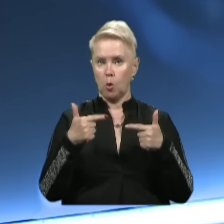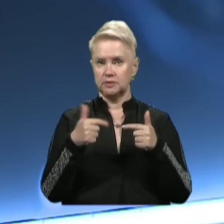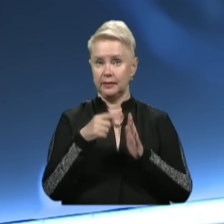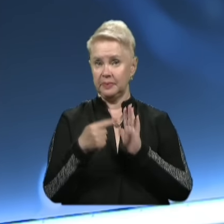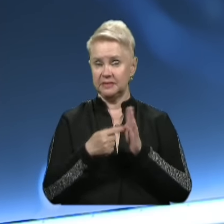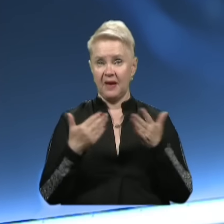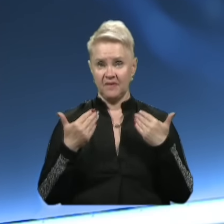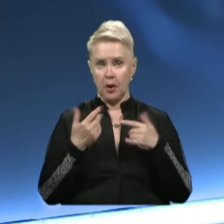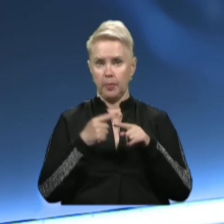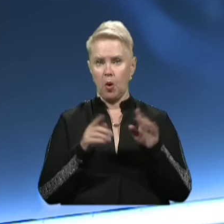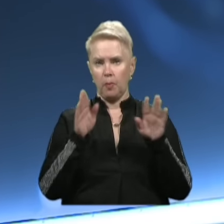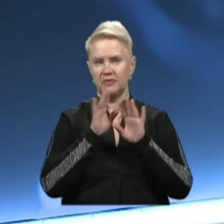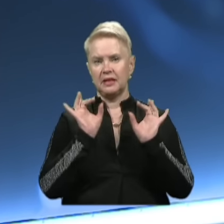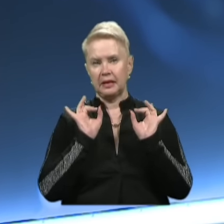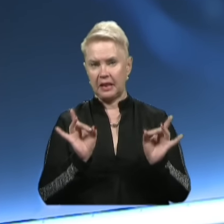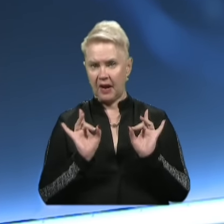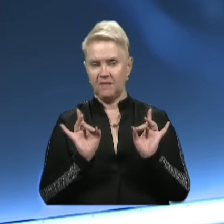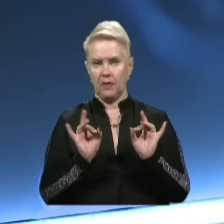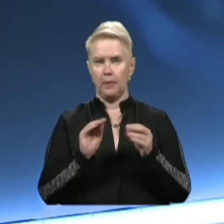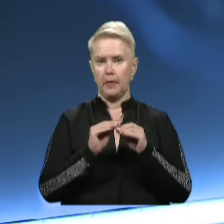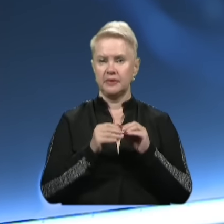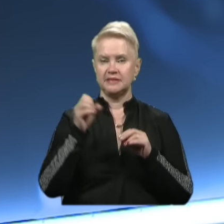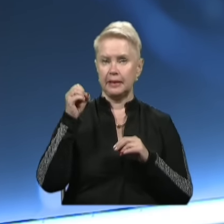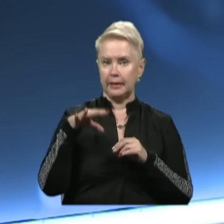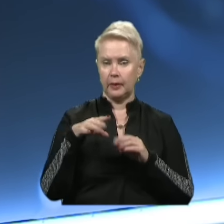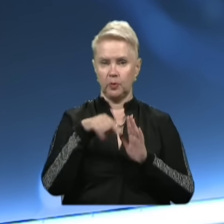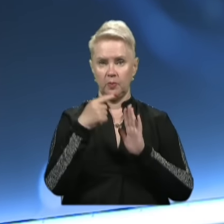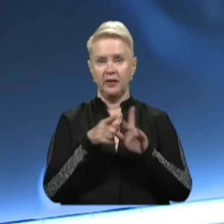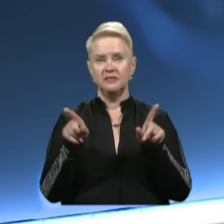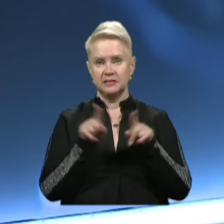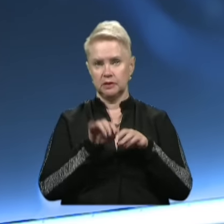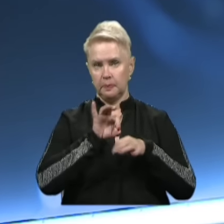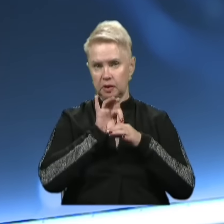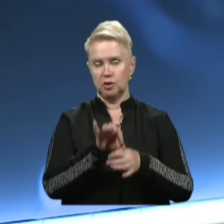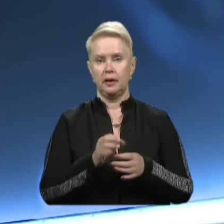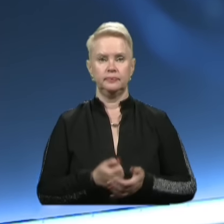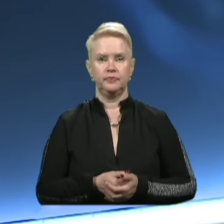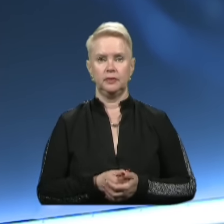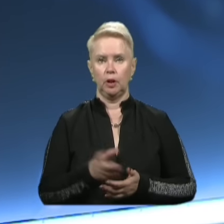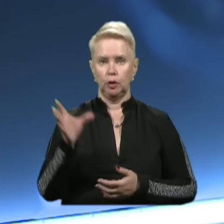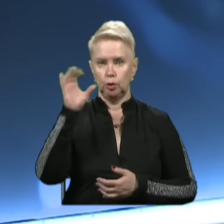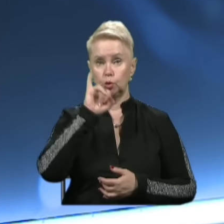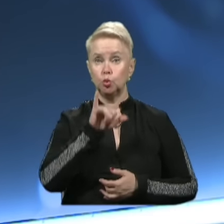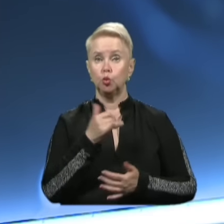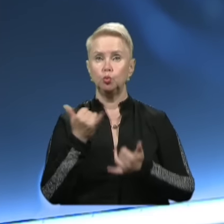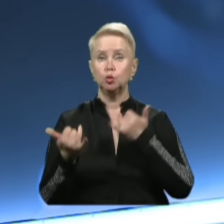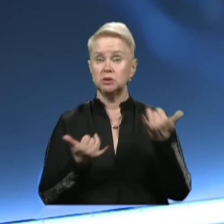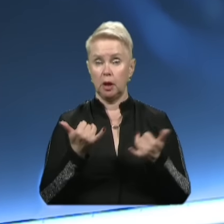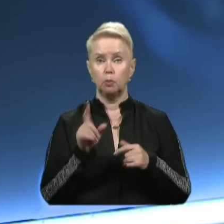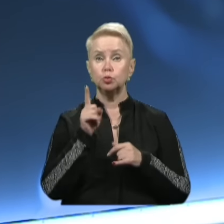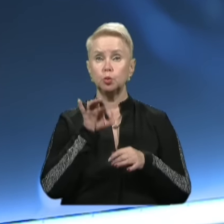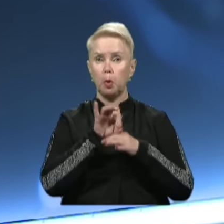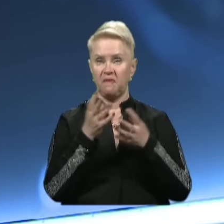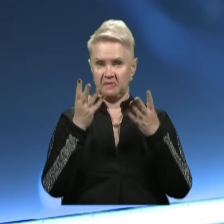Вихідними, попри повітряні тривоги та перебої з електрикою, у місті все ж пройшла акція «Ніч у музеї». Чому вона